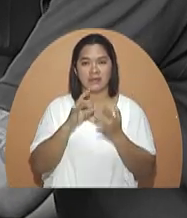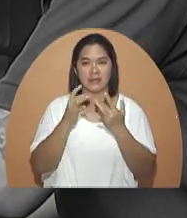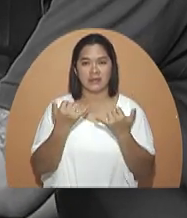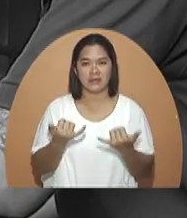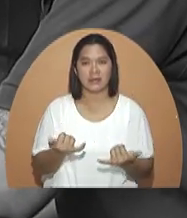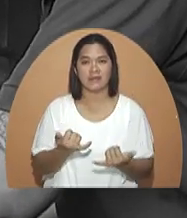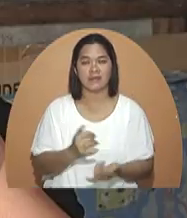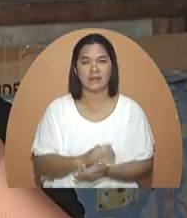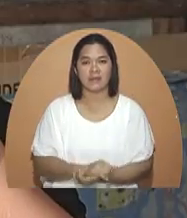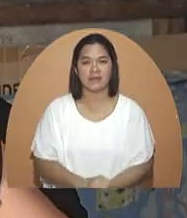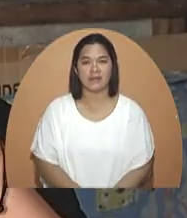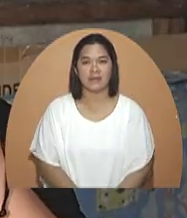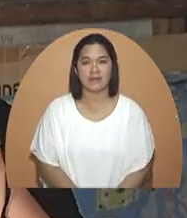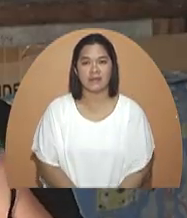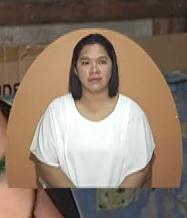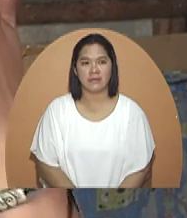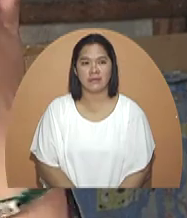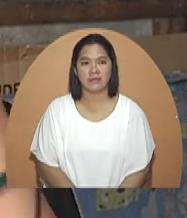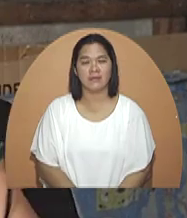ngayon